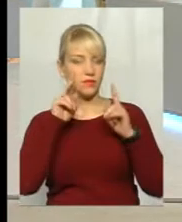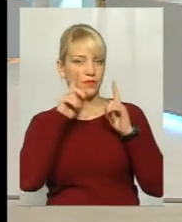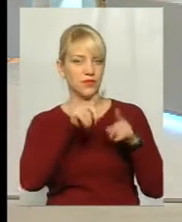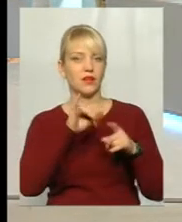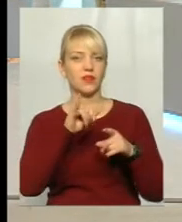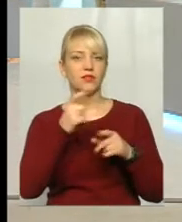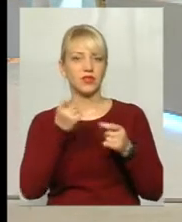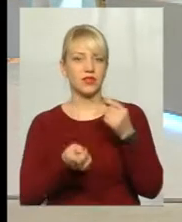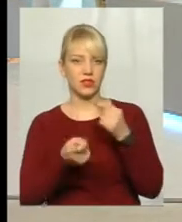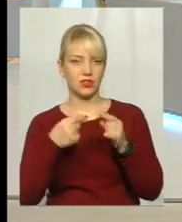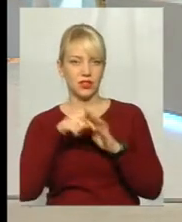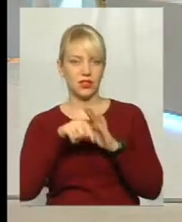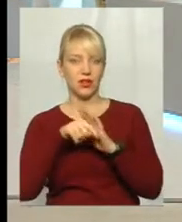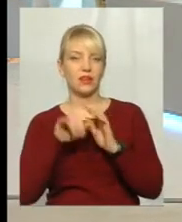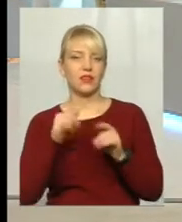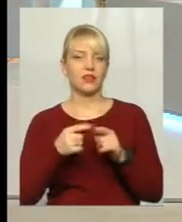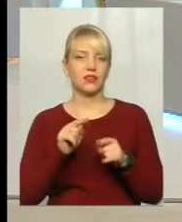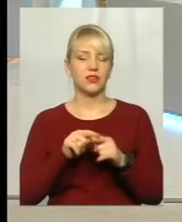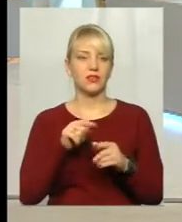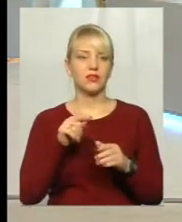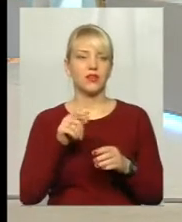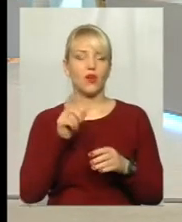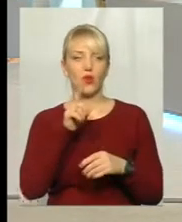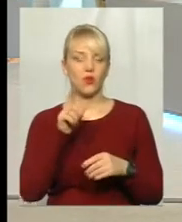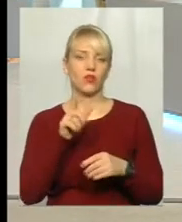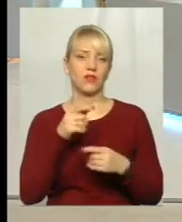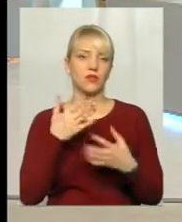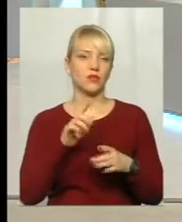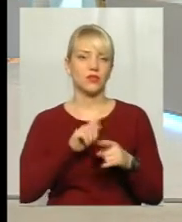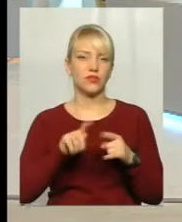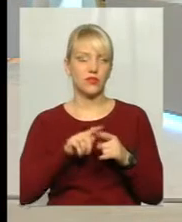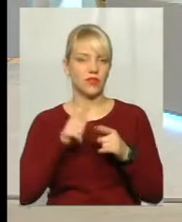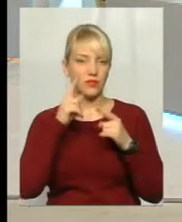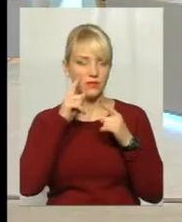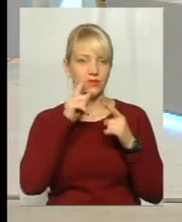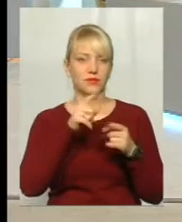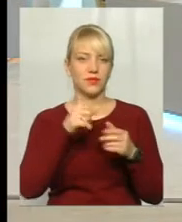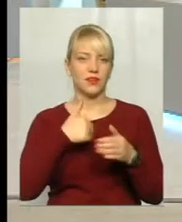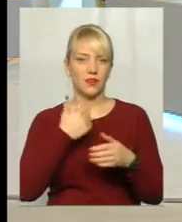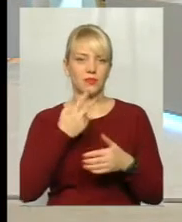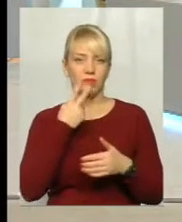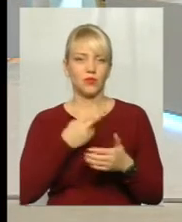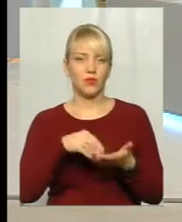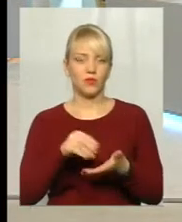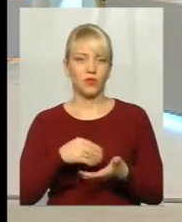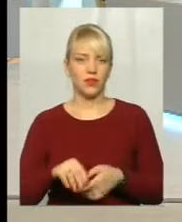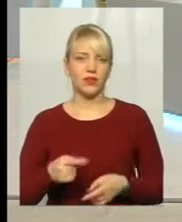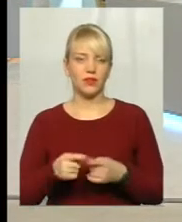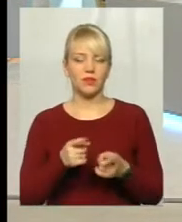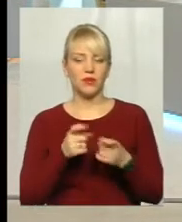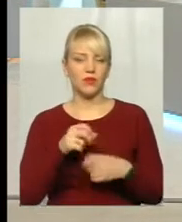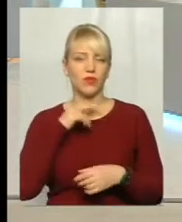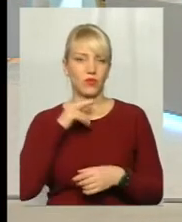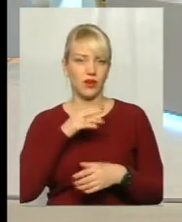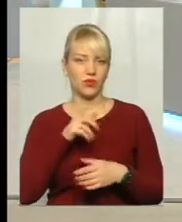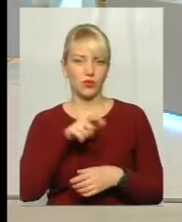і таке відчуття інколи, можливо, якоїсь селітарності, обраності і щось такого, то воно теж, внову таки, привертає увагу більше,